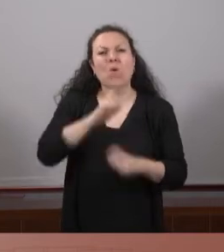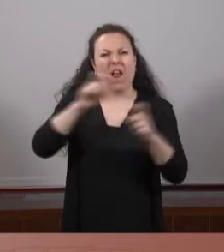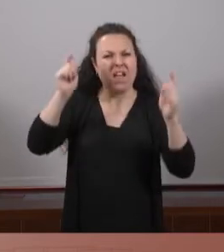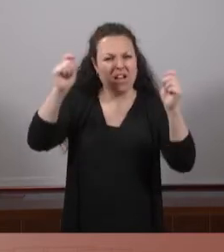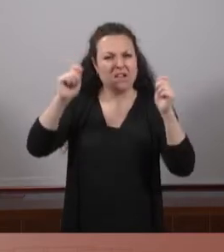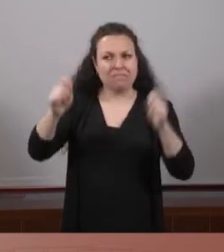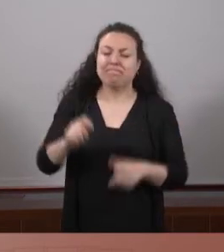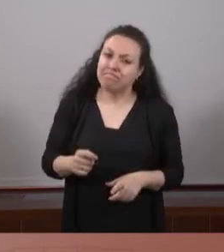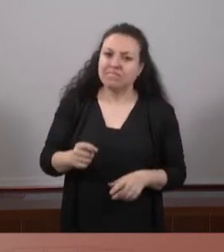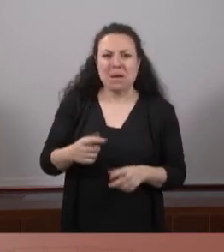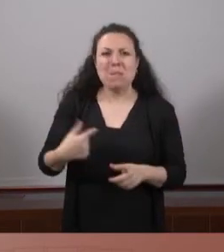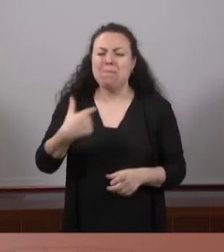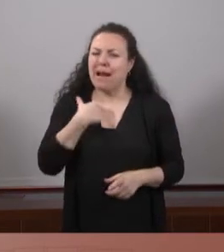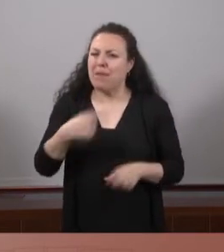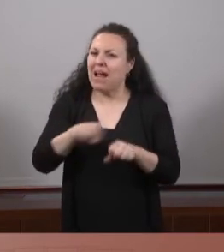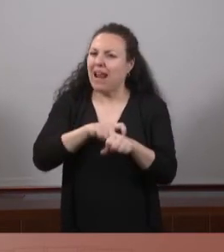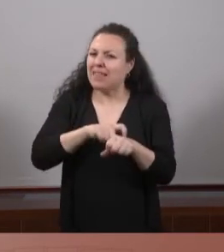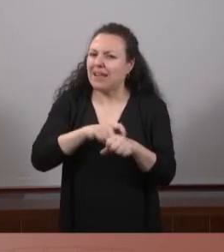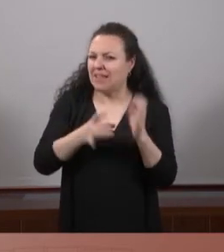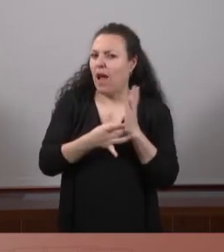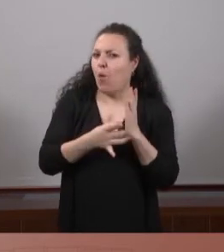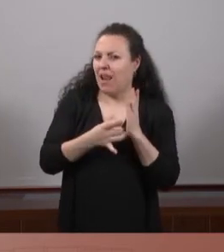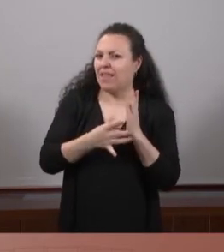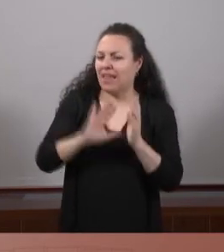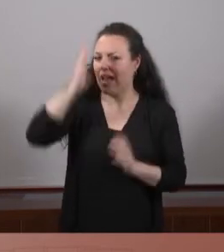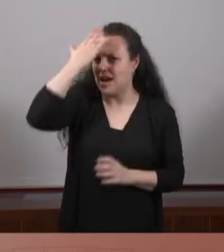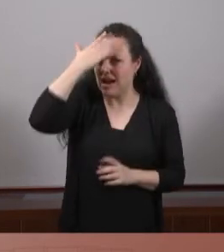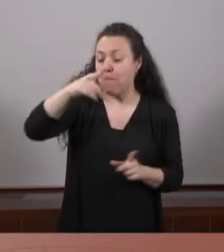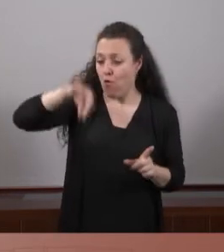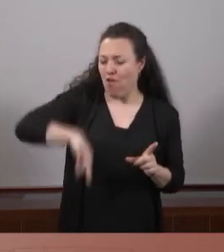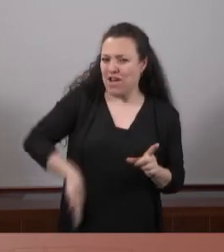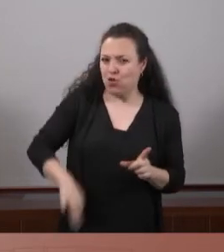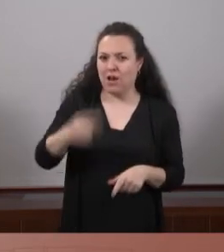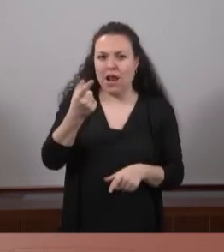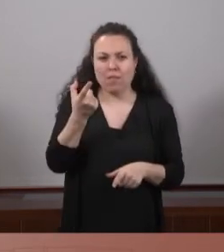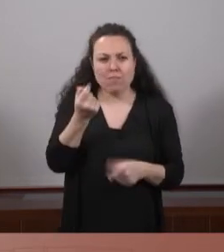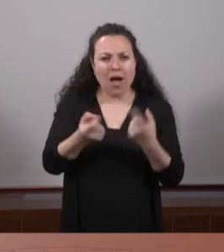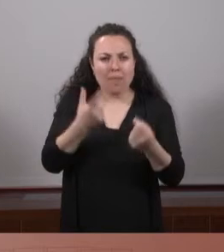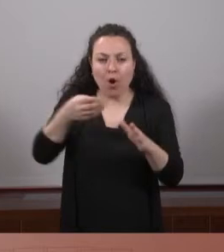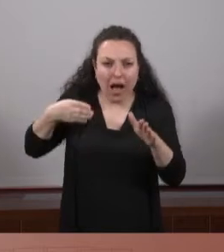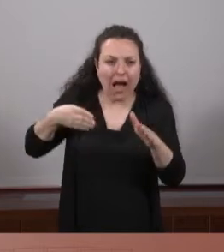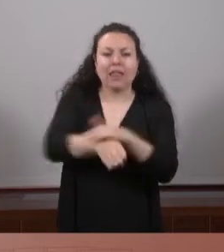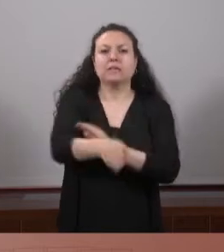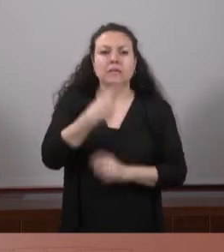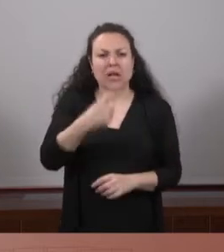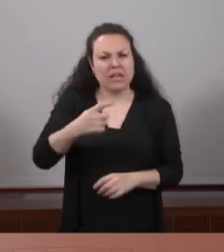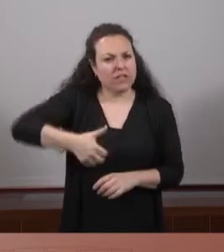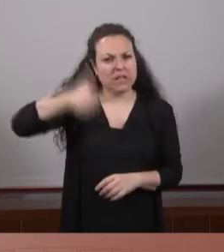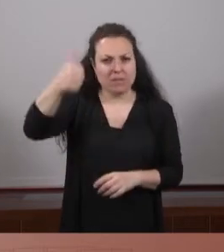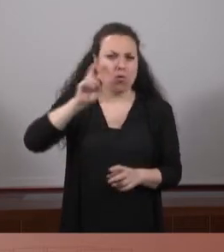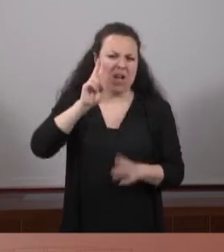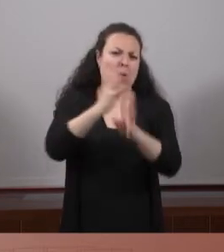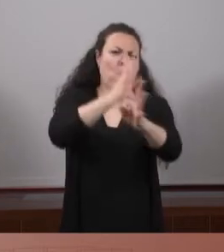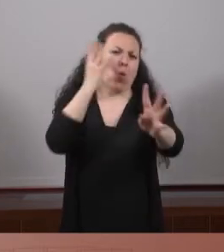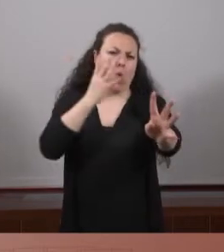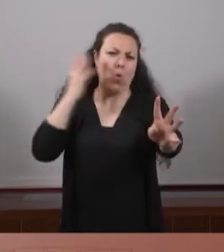característiques que defineixen una atenció primària de qualitat. Tenim centres i professionals cada vegada més inaccessibles, que ho veiem amb les cues a